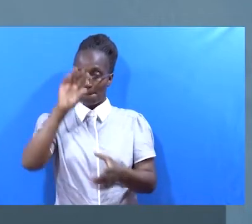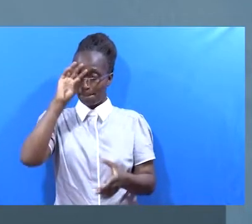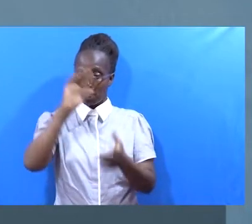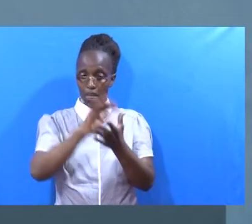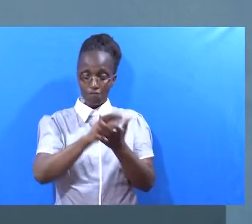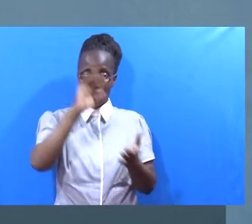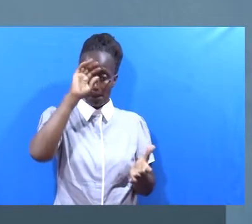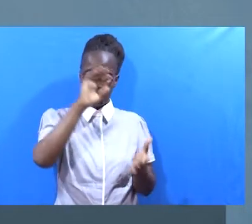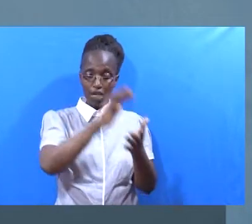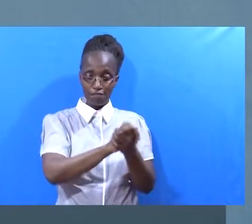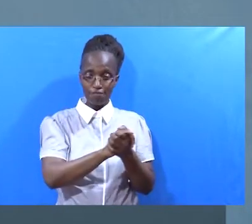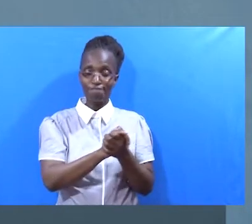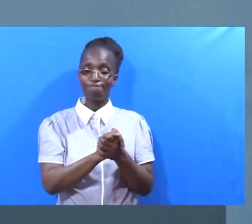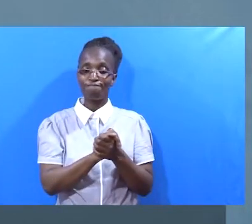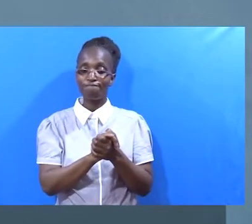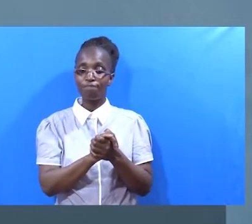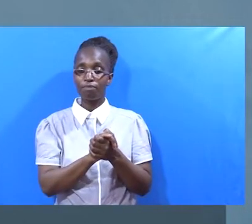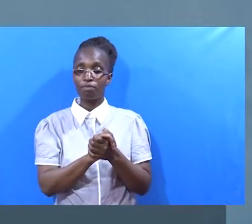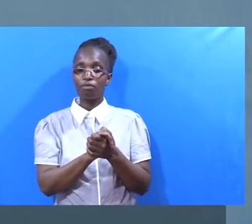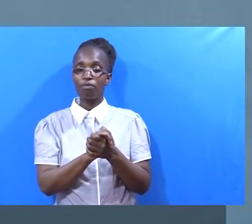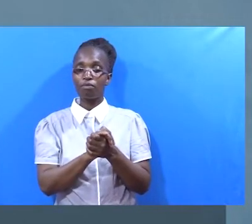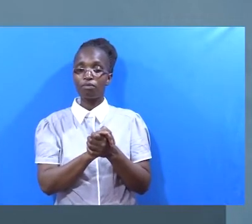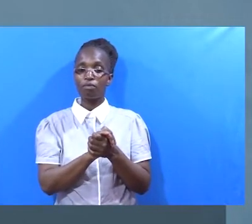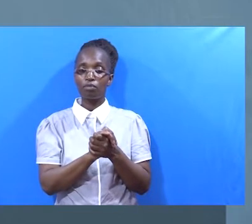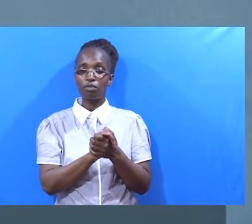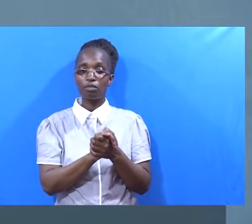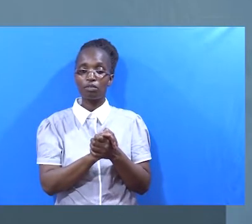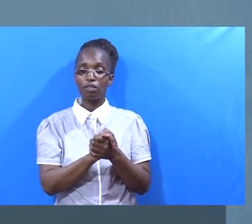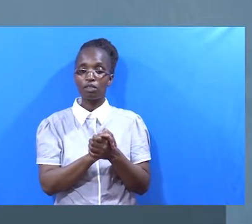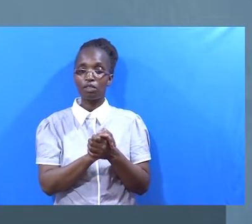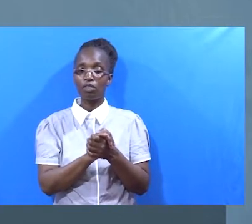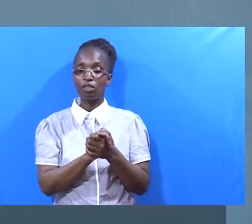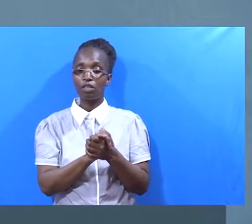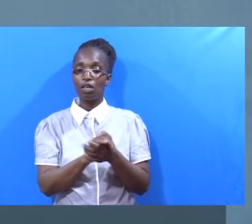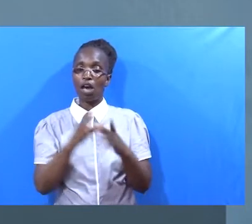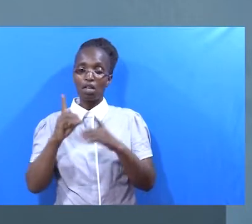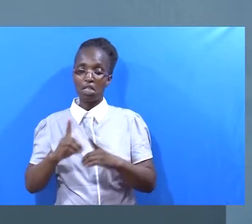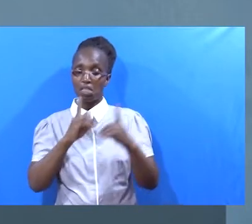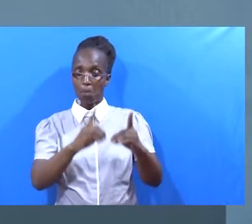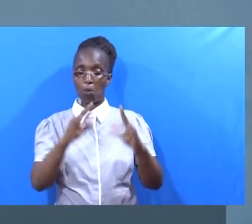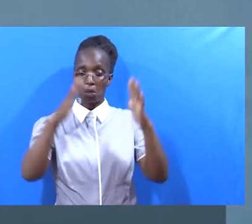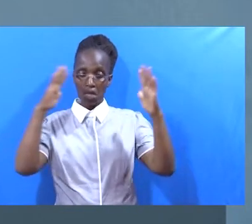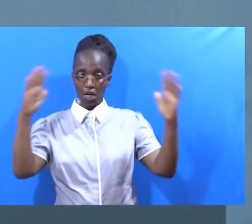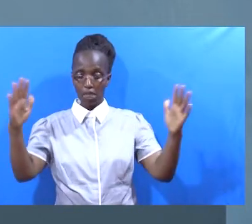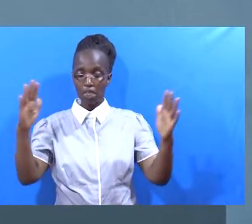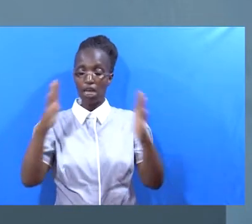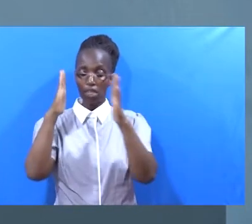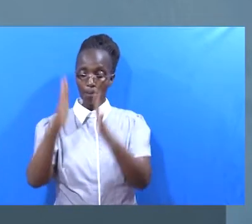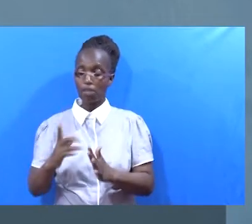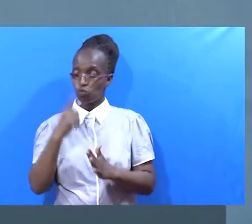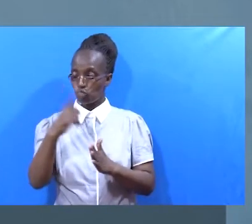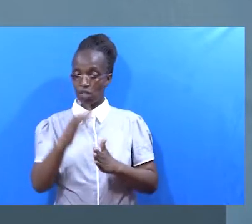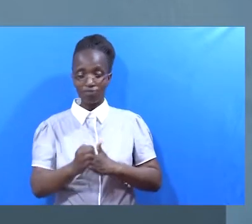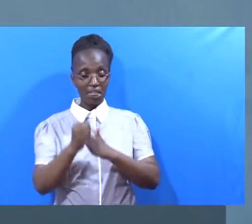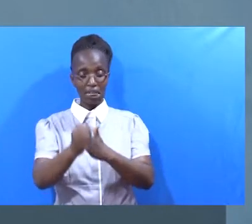ivyo Amini amini na wambia nini Mtumwa si mkuu kuliko buwana wake Wala mtumwa si mkuu